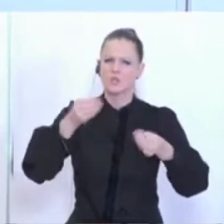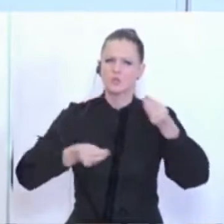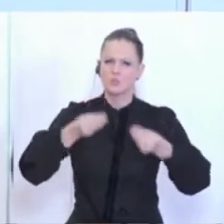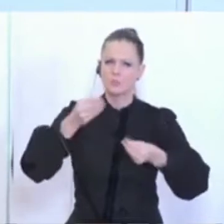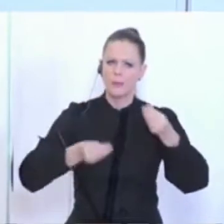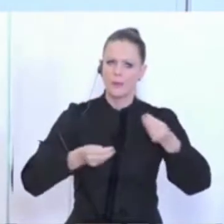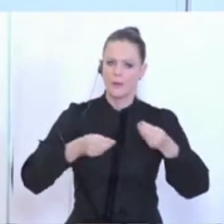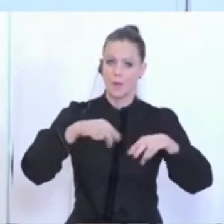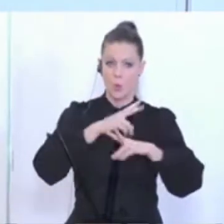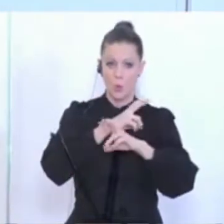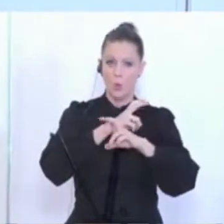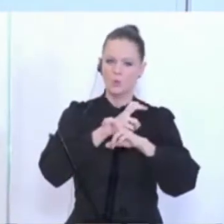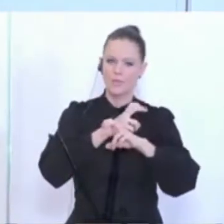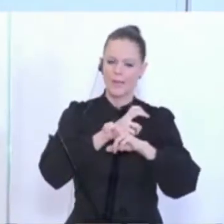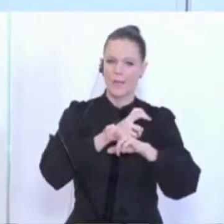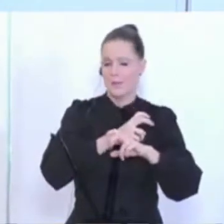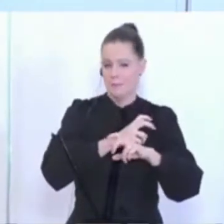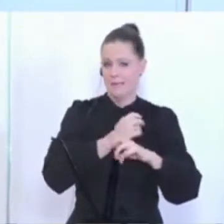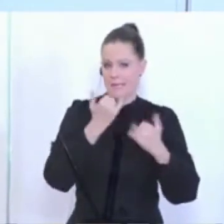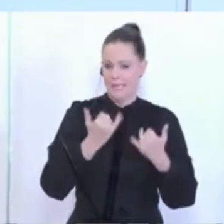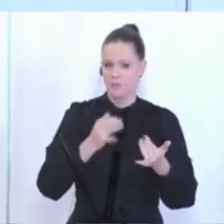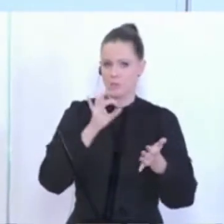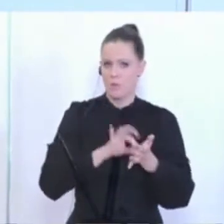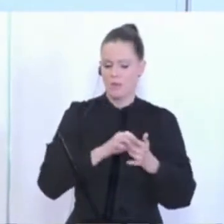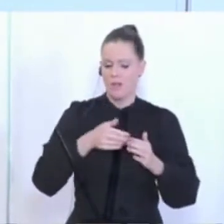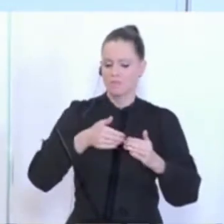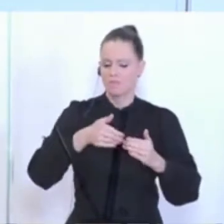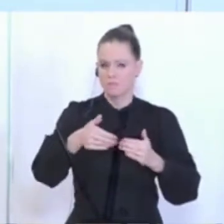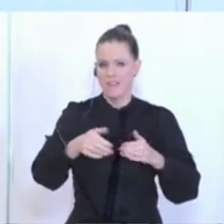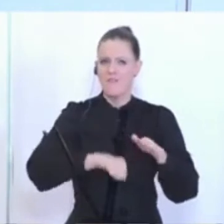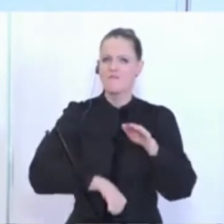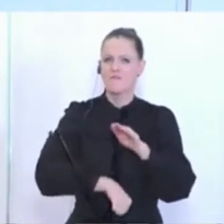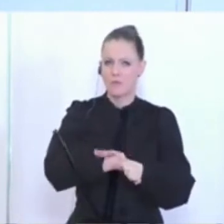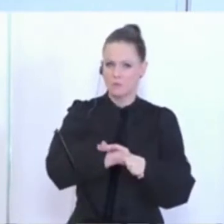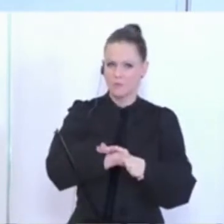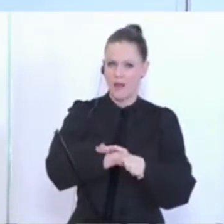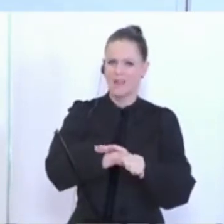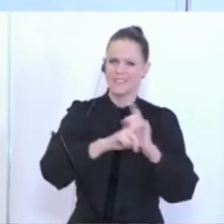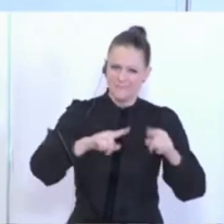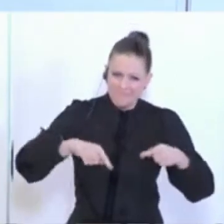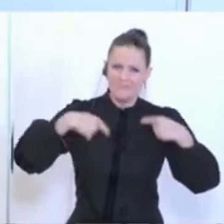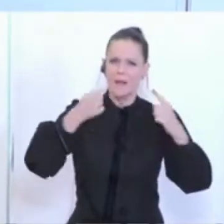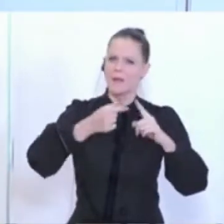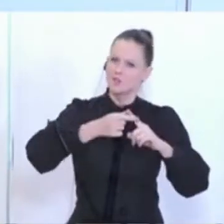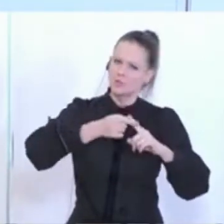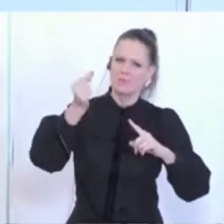Österreich jetzt einmal vorläufig und bis auf weiteres nur auf den Fußball und da auf die alleroberste Liga.